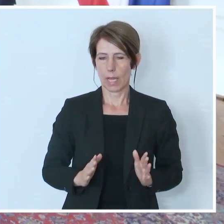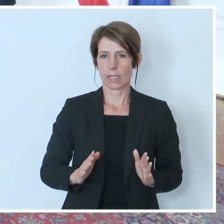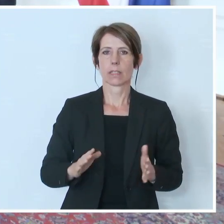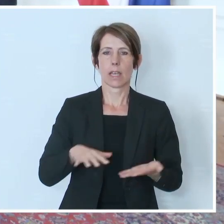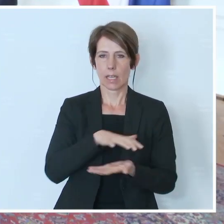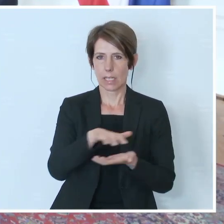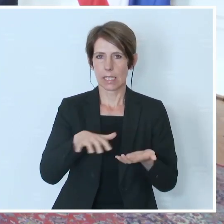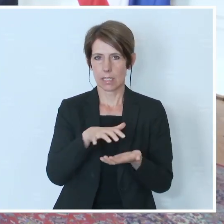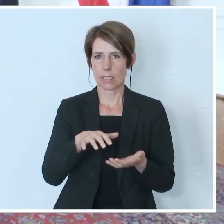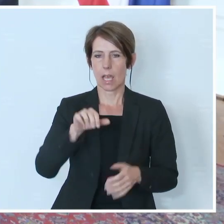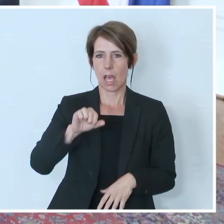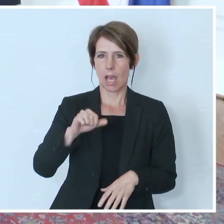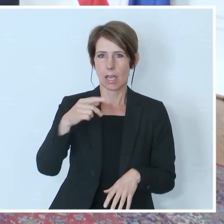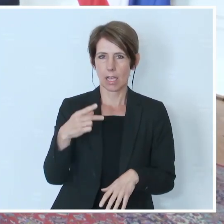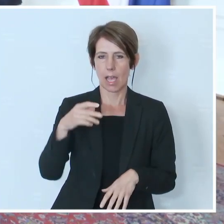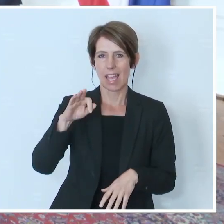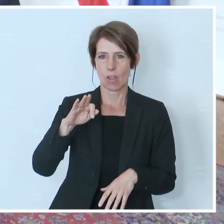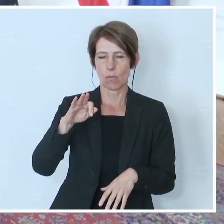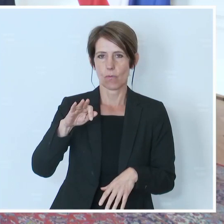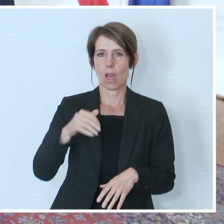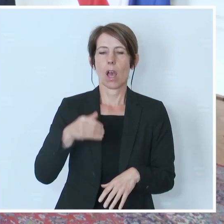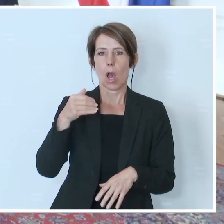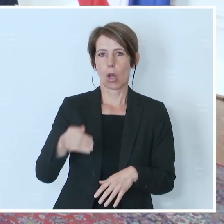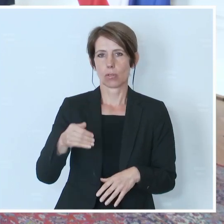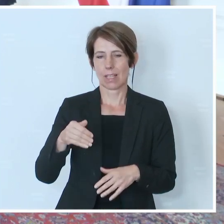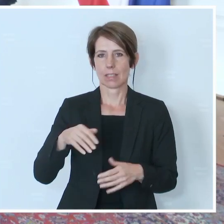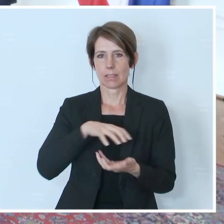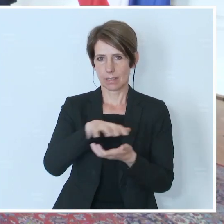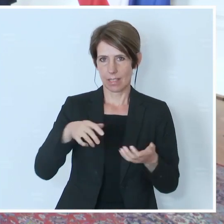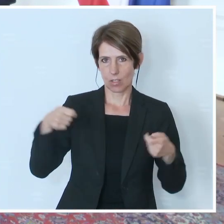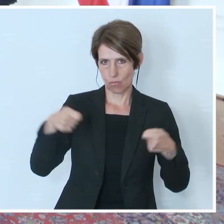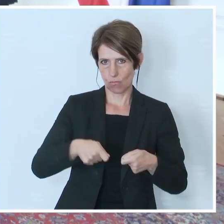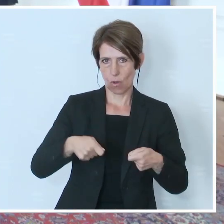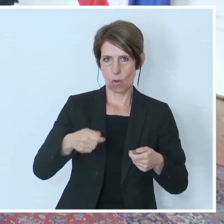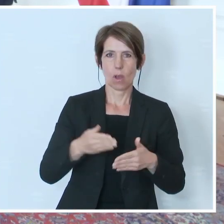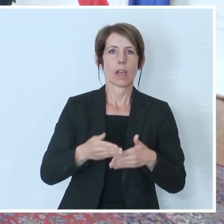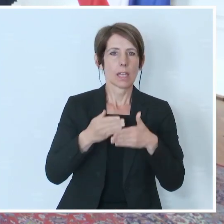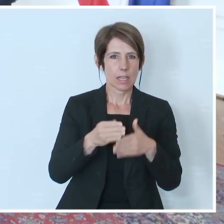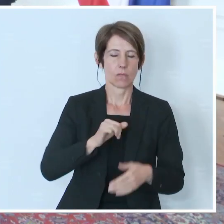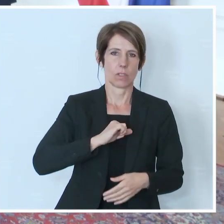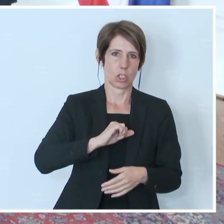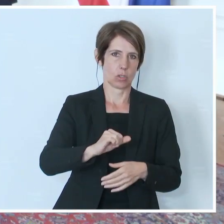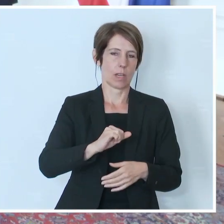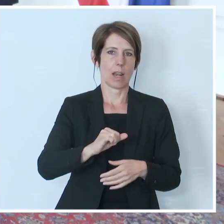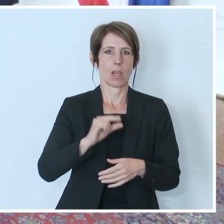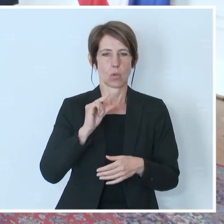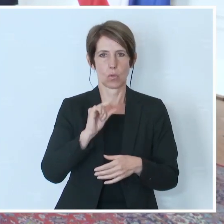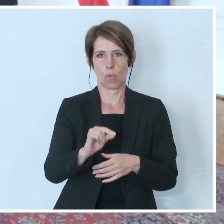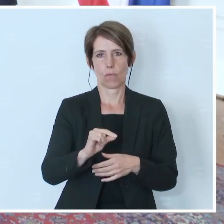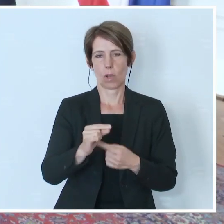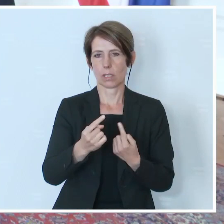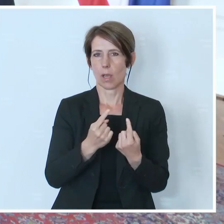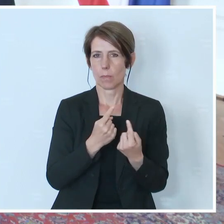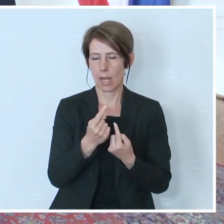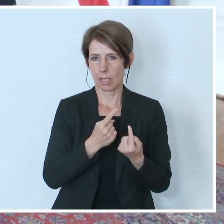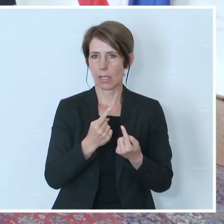Auslandskatastrophenfonds in Österreich, ist das Instrument, um schnell zu helfen, vor allem auch bilateral. Und da sind die